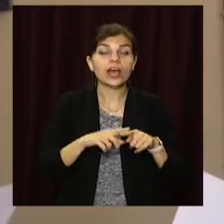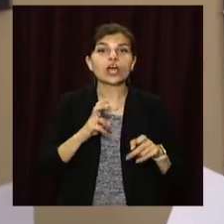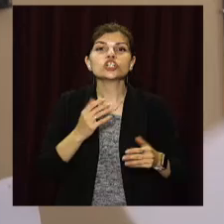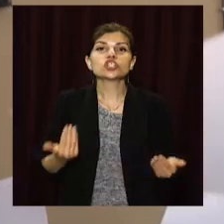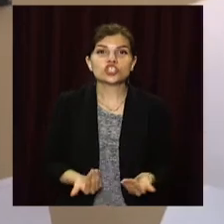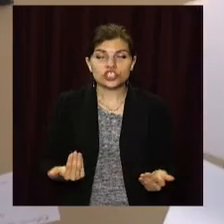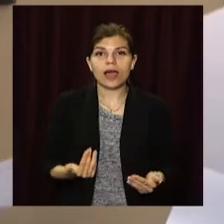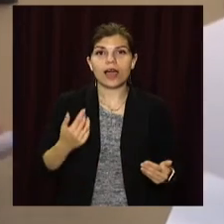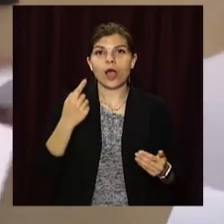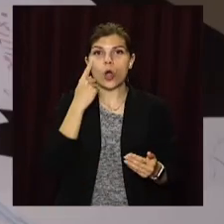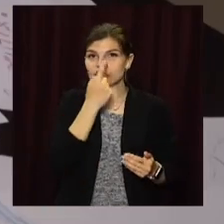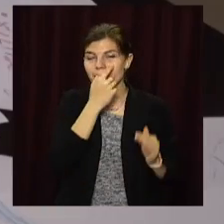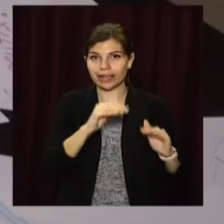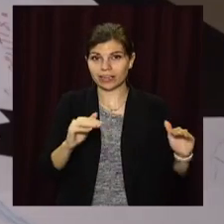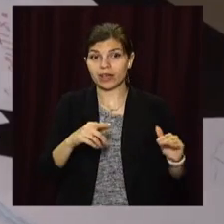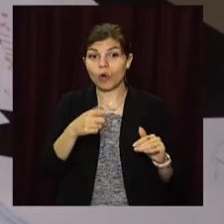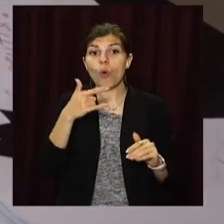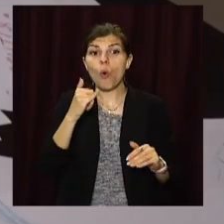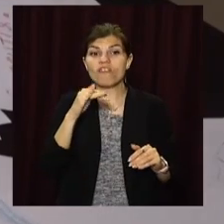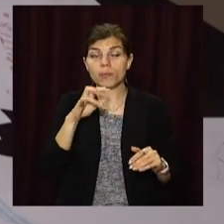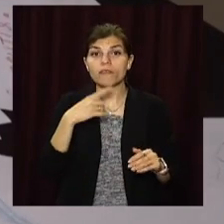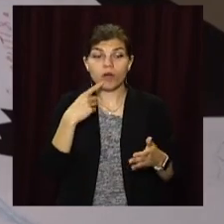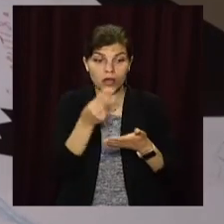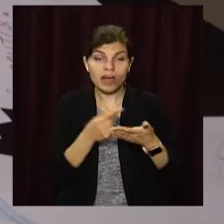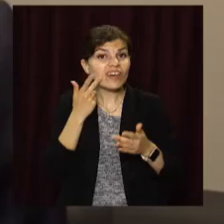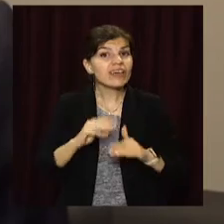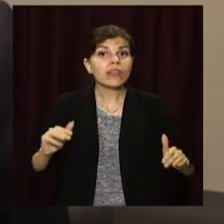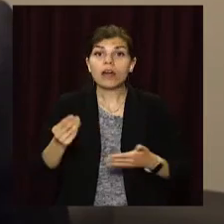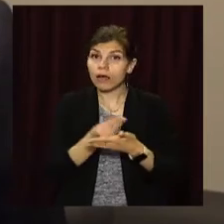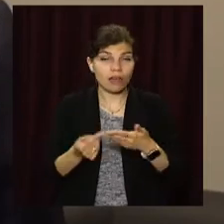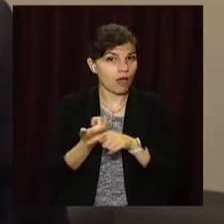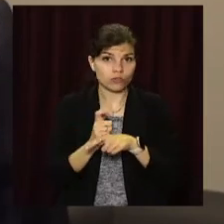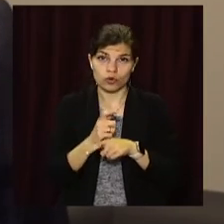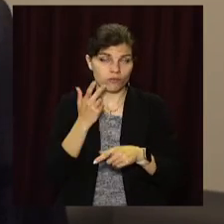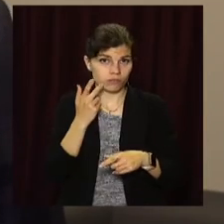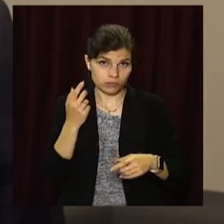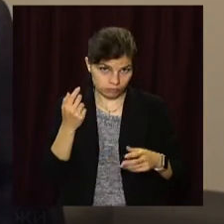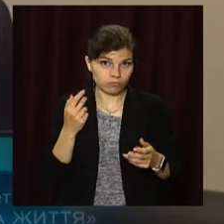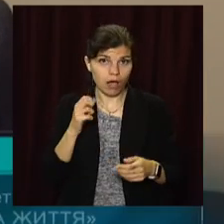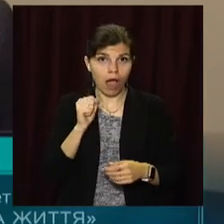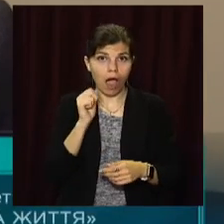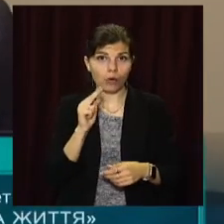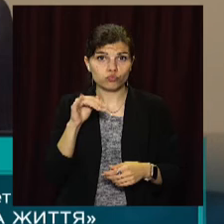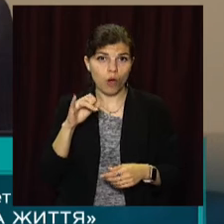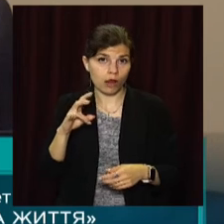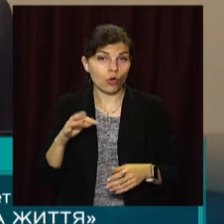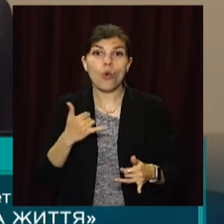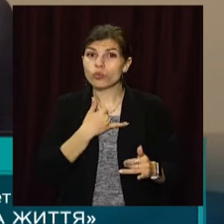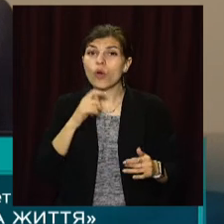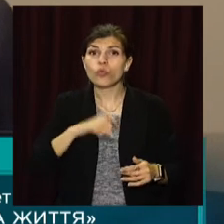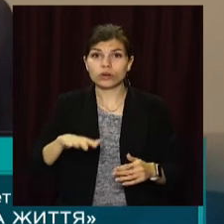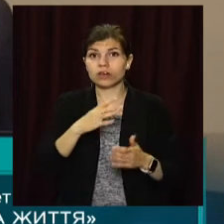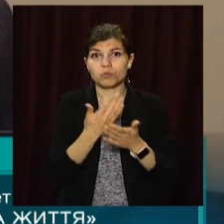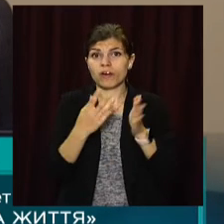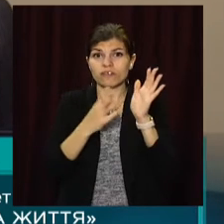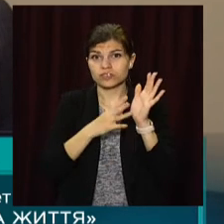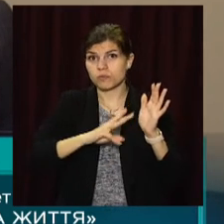Його автор Геннадій Гуфман вважає, те, що зображують діти, завжди актуально. В нашій країні майже 8 мільйонів дітей. Сьогодні